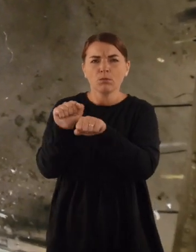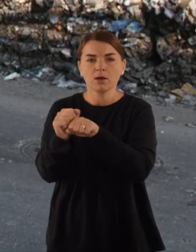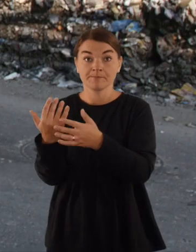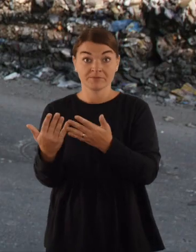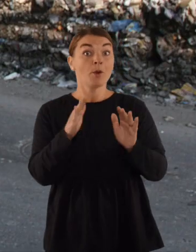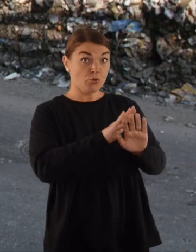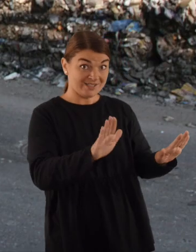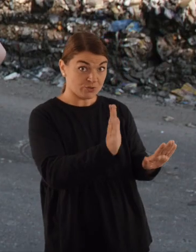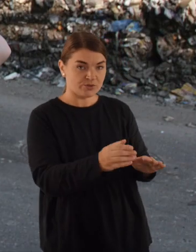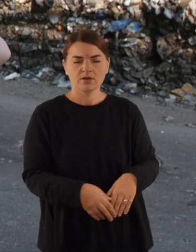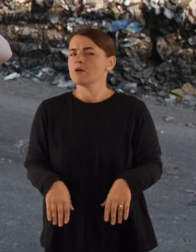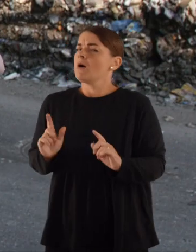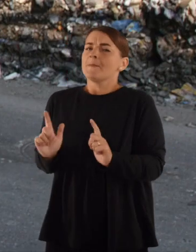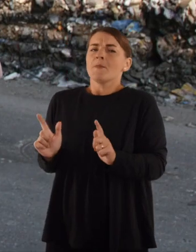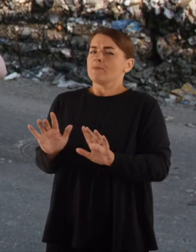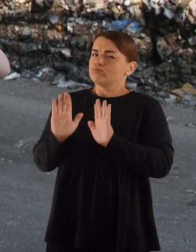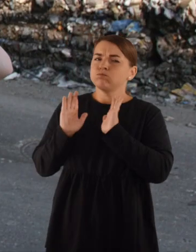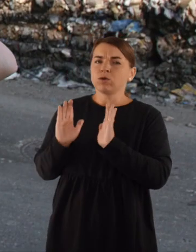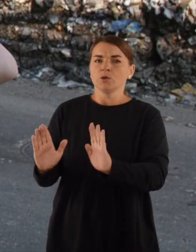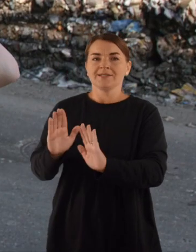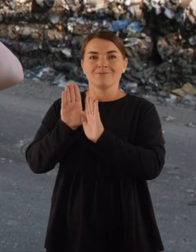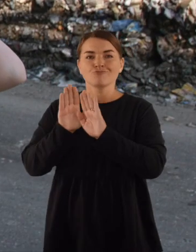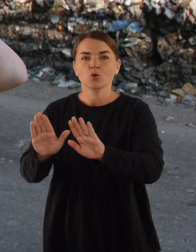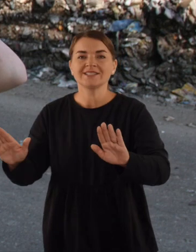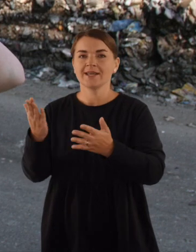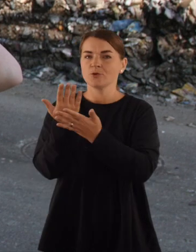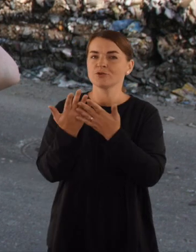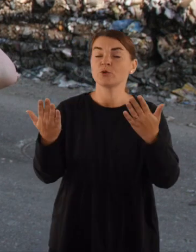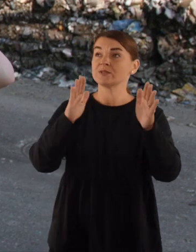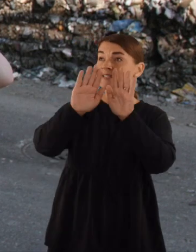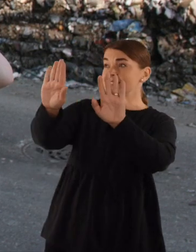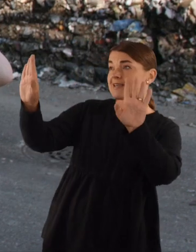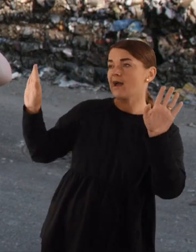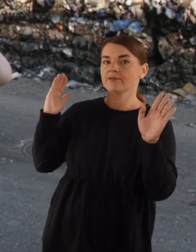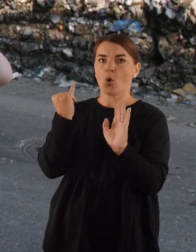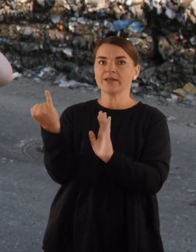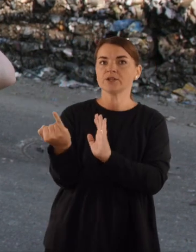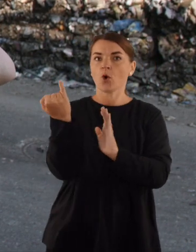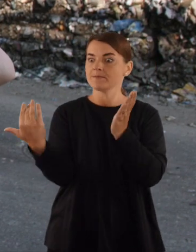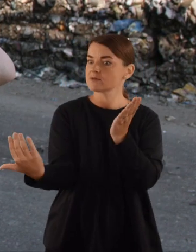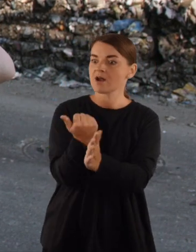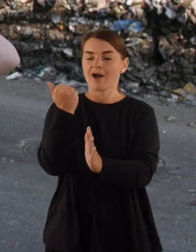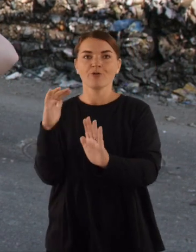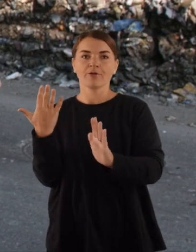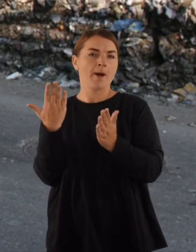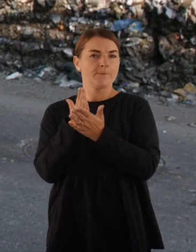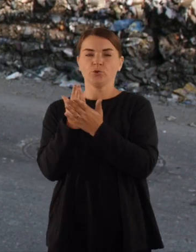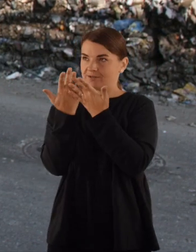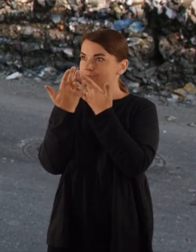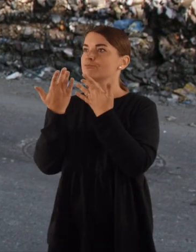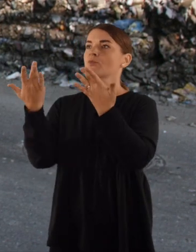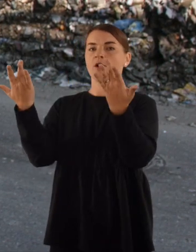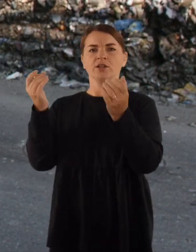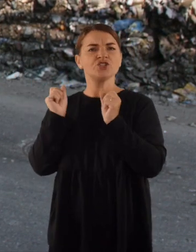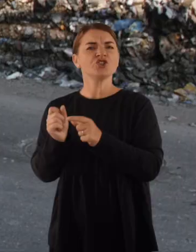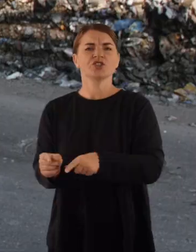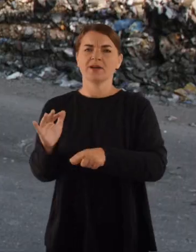muzieju darysit? Tikrai darysim. Tikrai darysim muzieju, kur planuojam visą sieną skirti visiems įdomesniems radiniams, kad pasižiūrėtume,